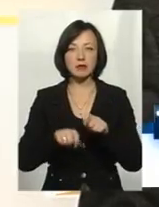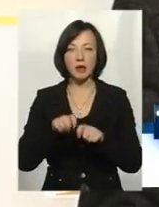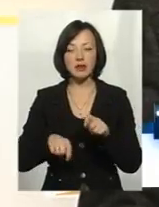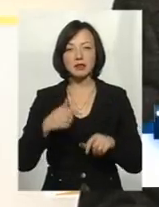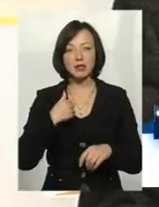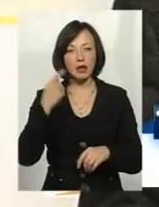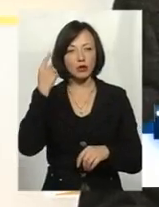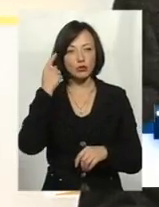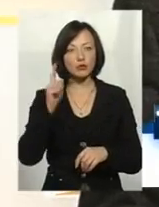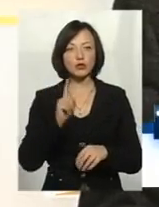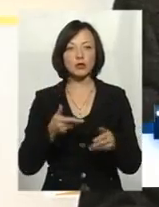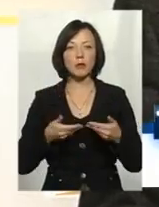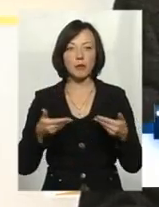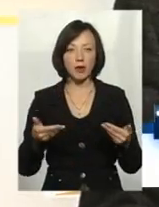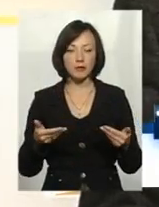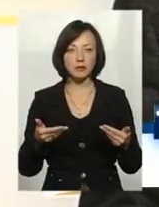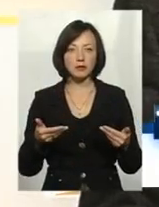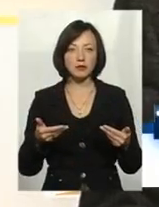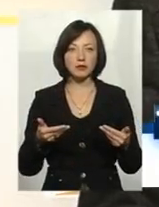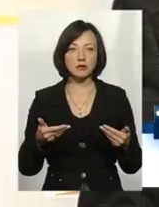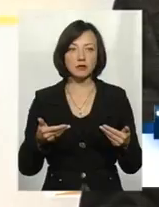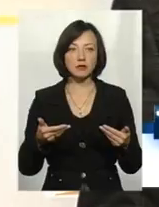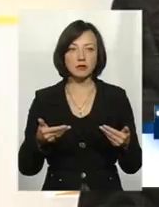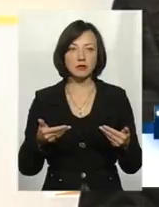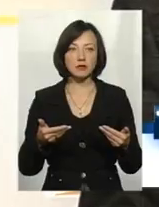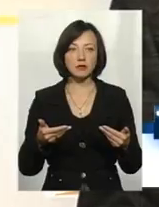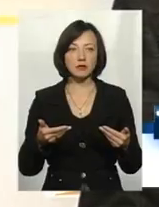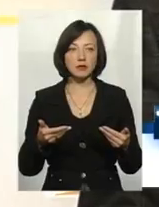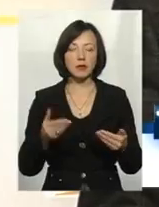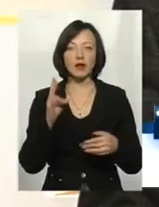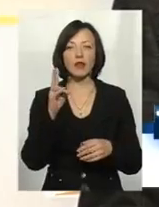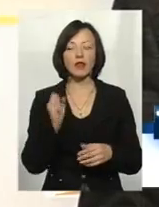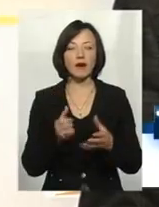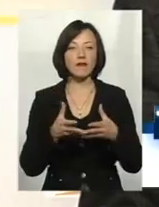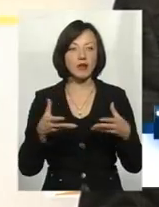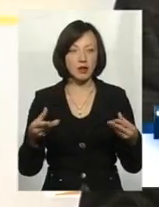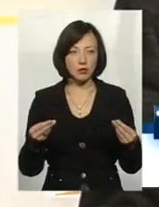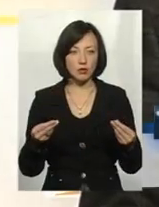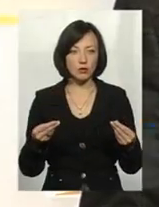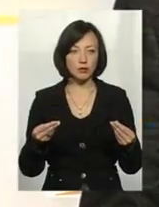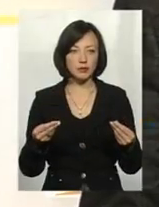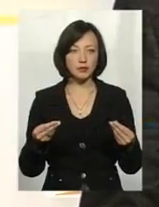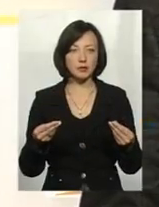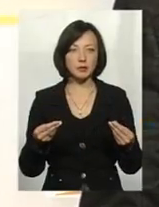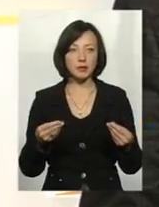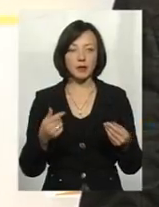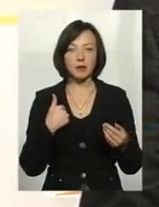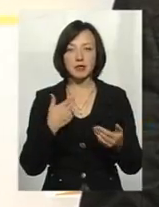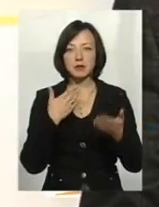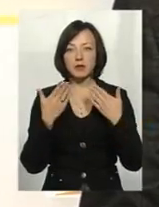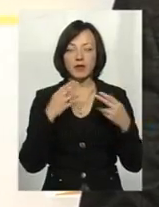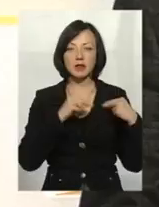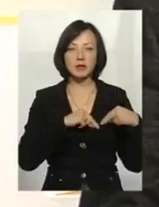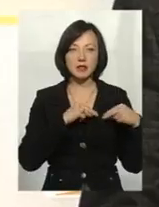Я думаю, що ми навесно, тому що, спілкувалися вже з